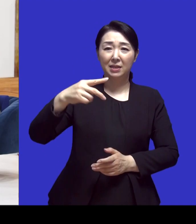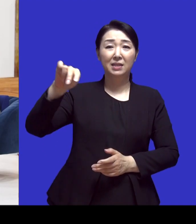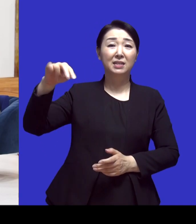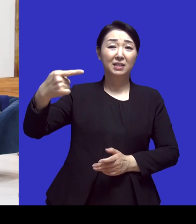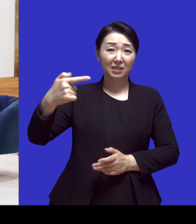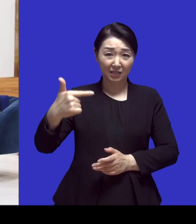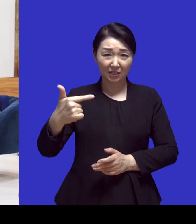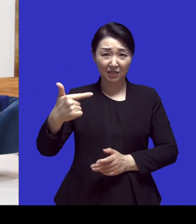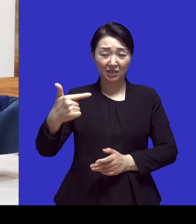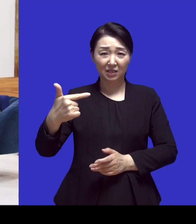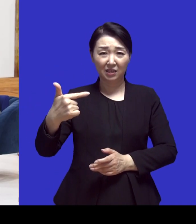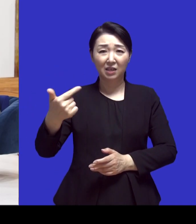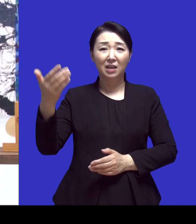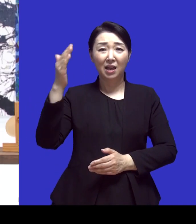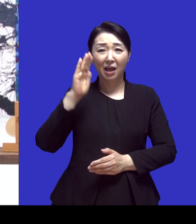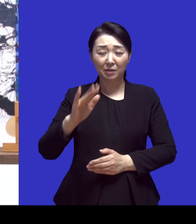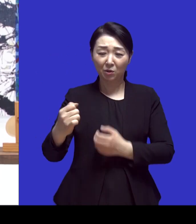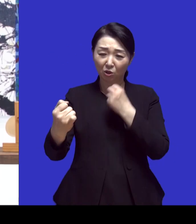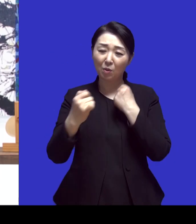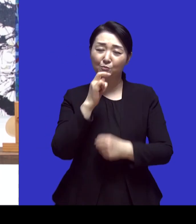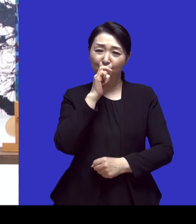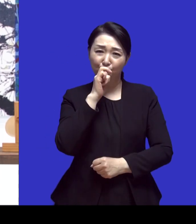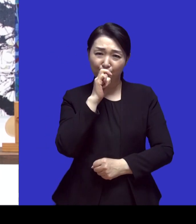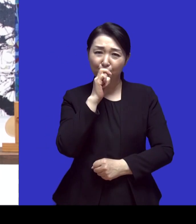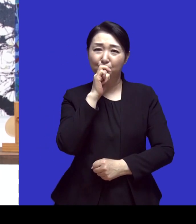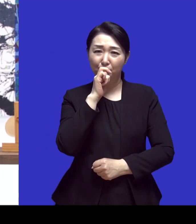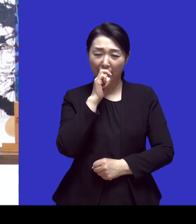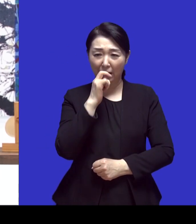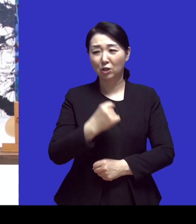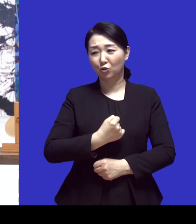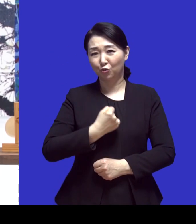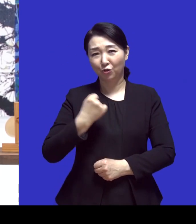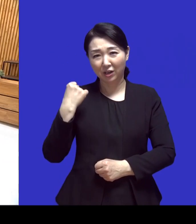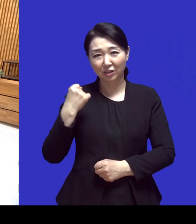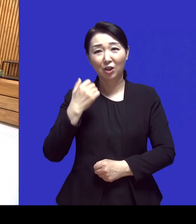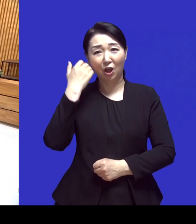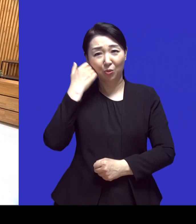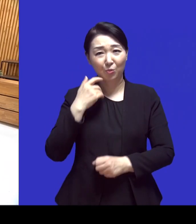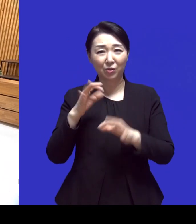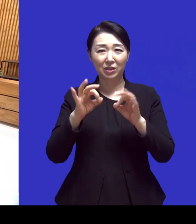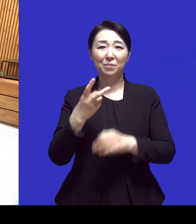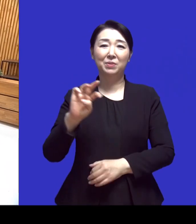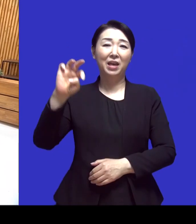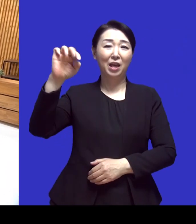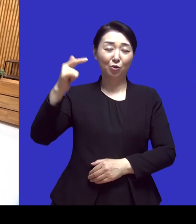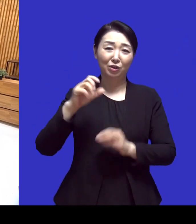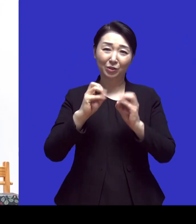묵묵하게 순종하고 계신 김태훈 선교사님을 모시도록 하겠습니다 어서오세요